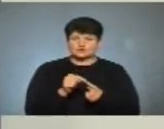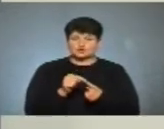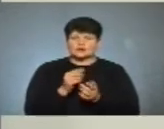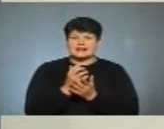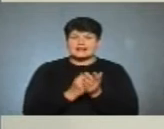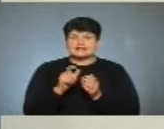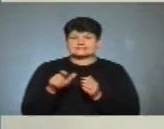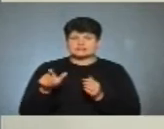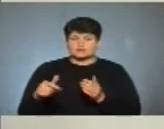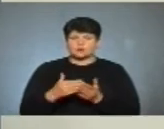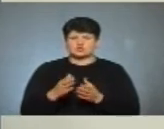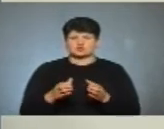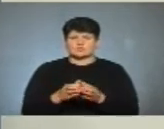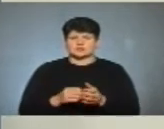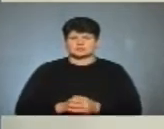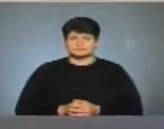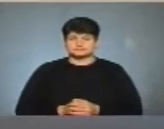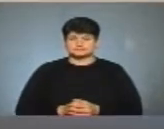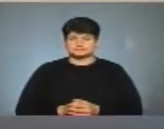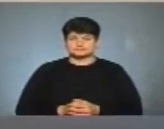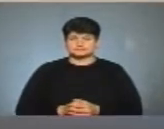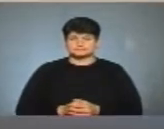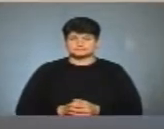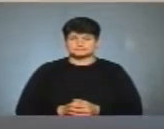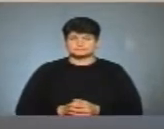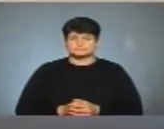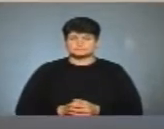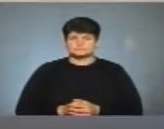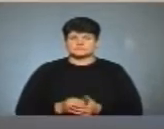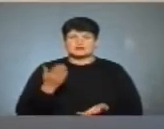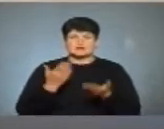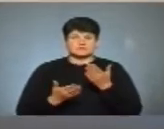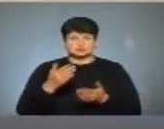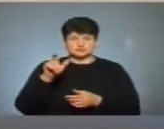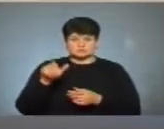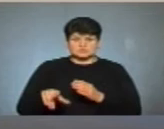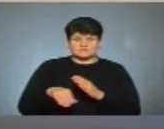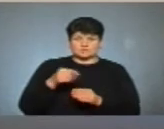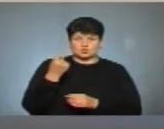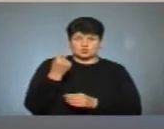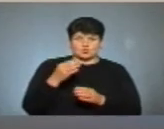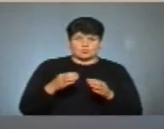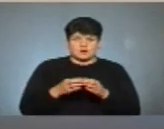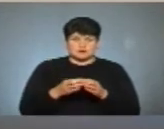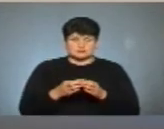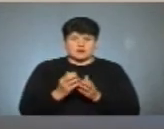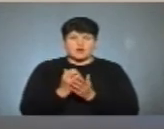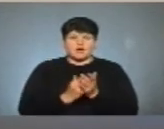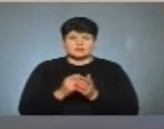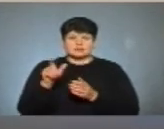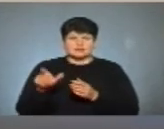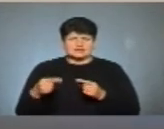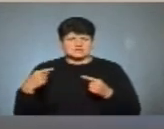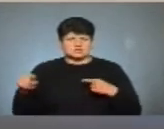кандидату від даної політичної партії. Якщо виборець обере одну партію, а кандидата з іншої